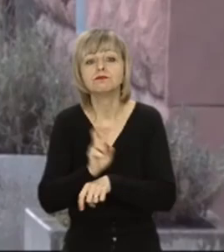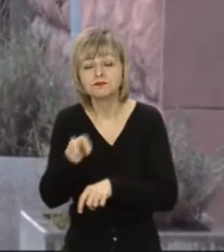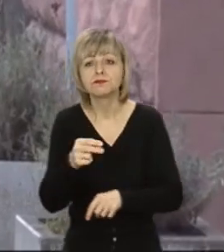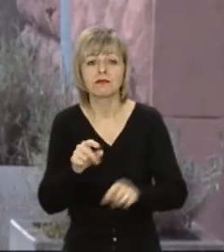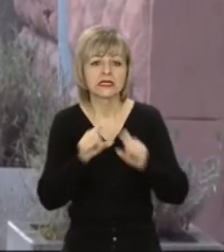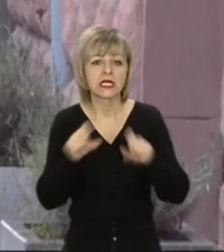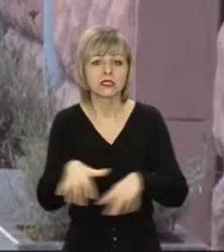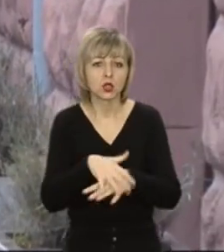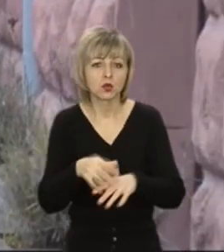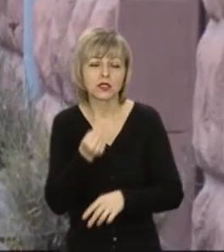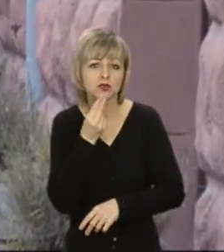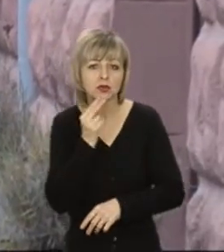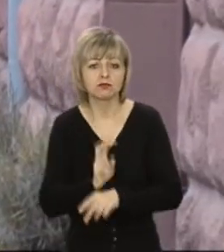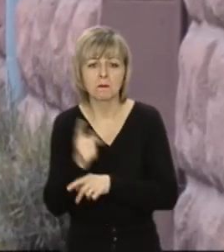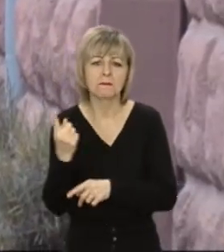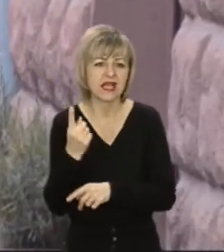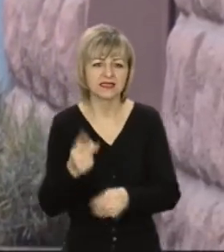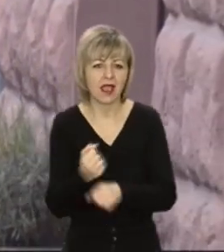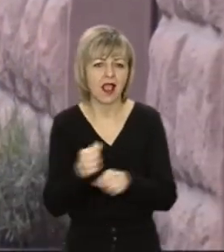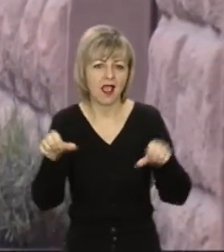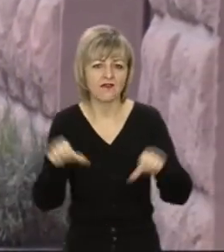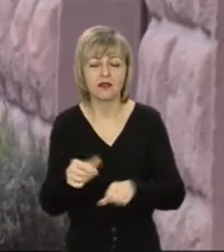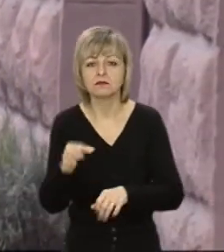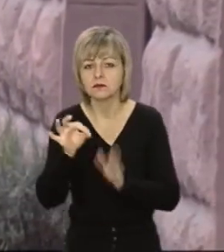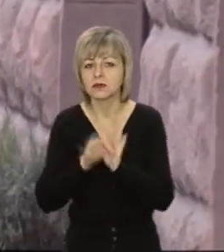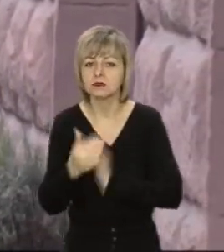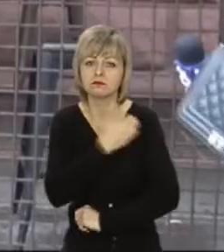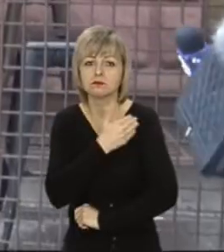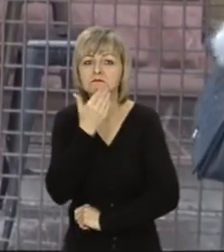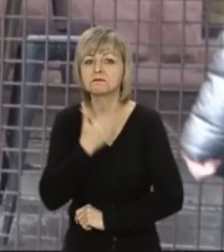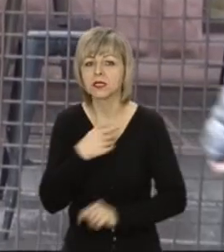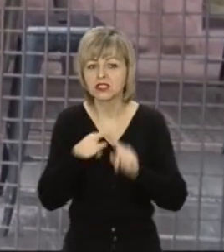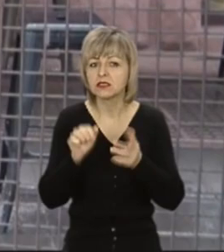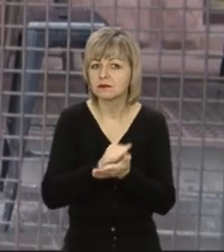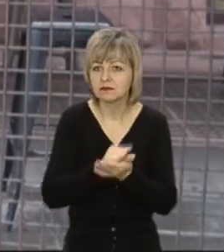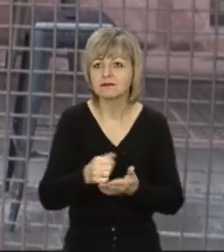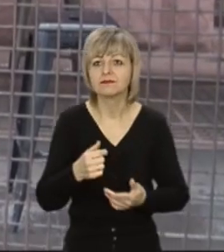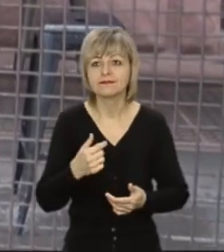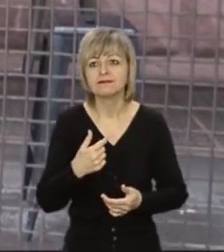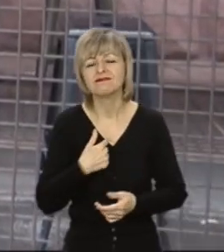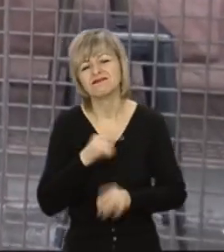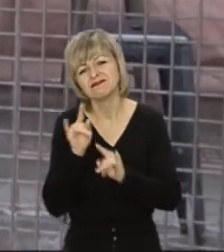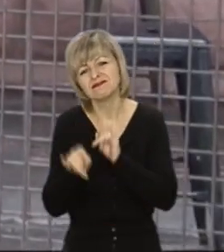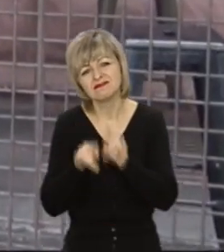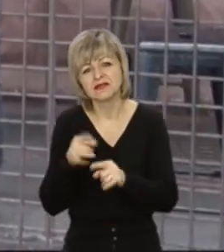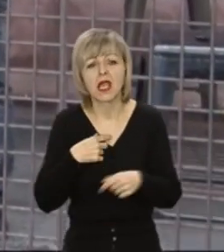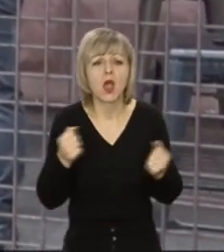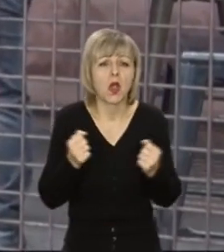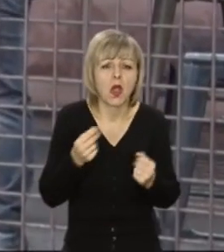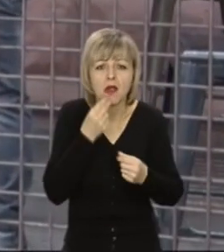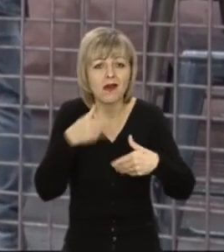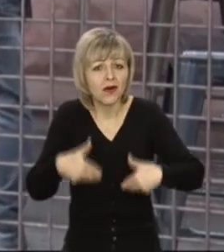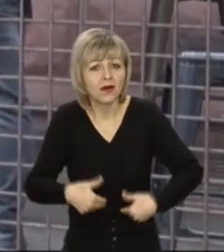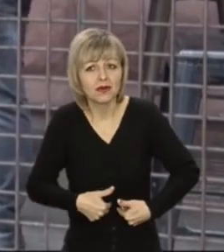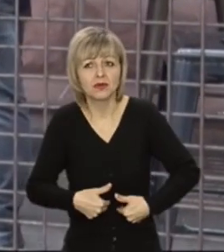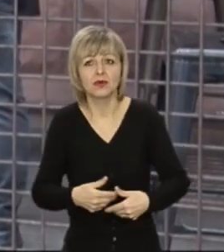харчування. Заходимо у перше кафе. Тут нас одразу запитали про ковід-сертифікати. Вдаємося до жалості. Змерзли, голодні,